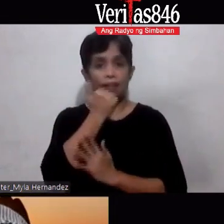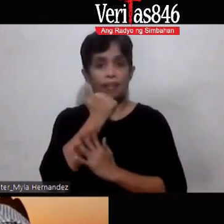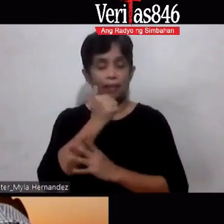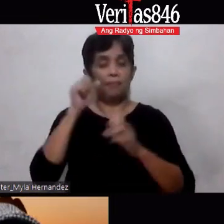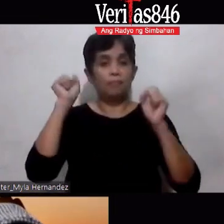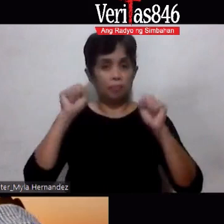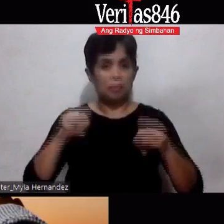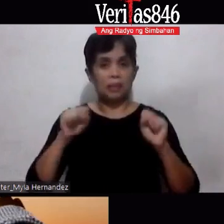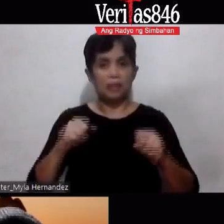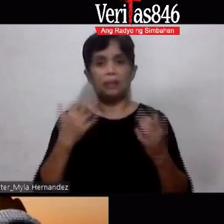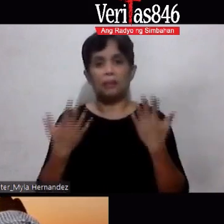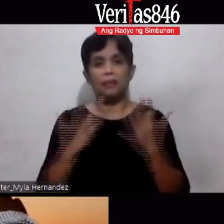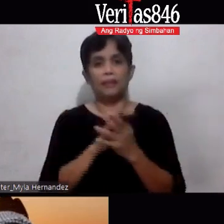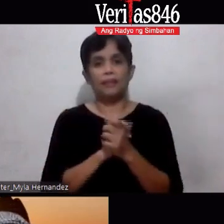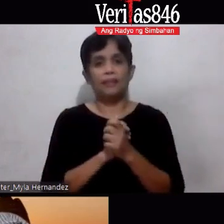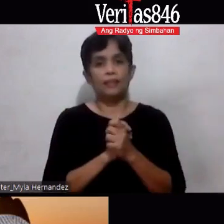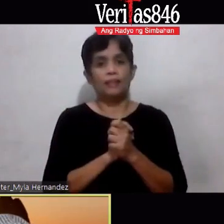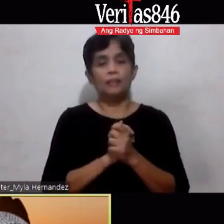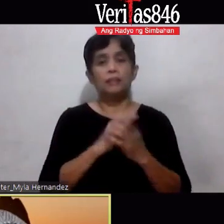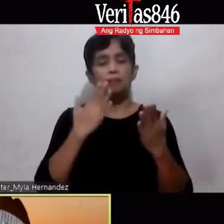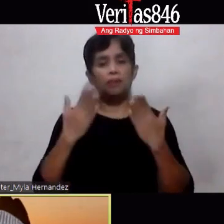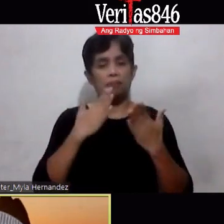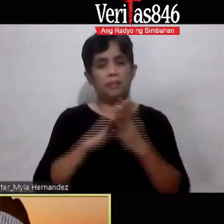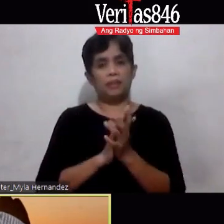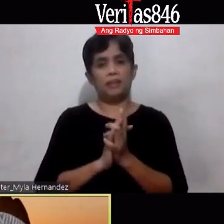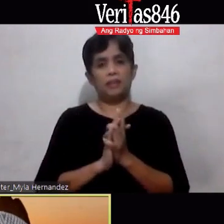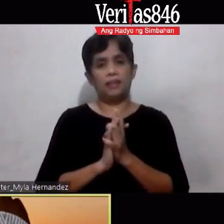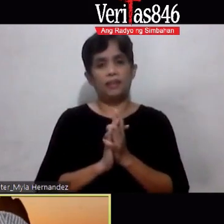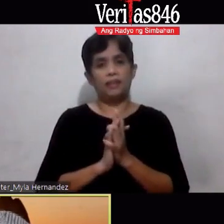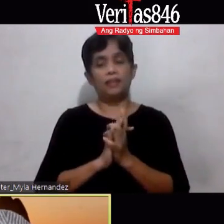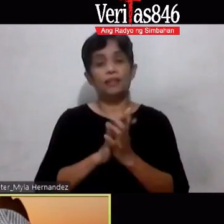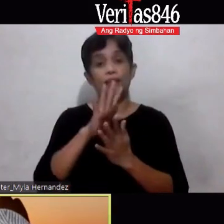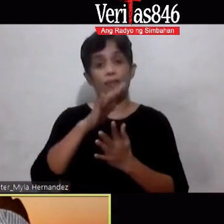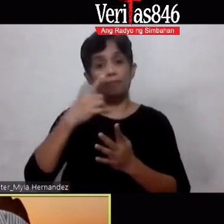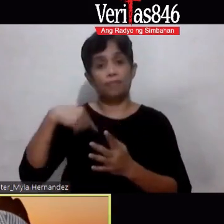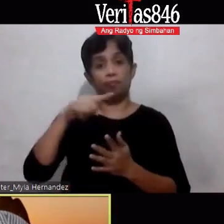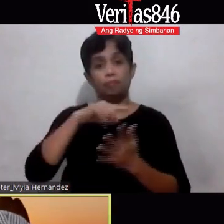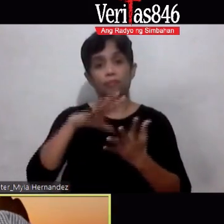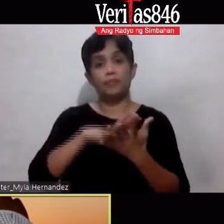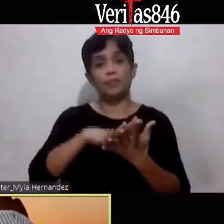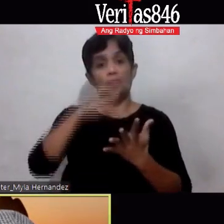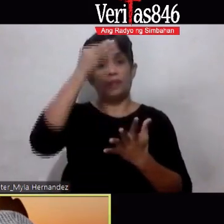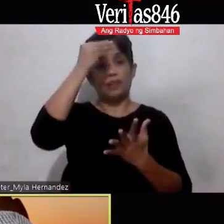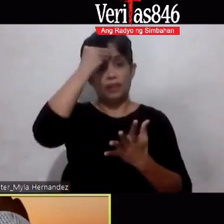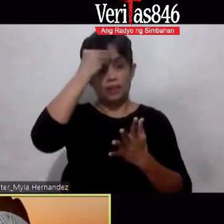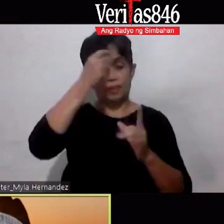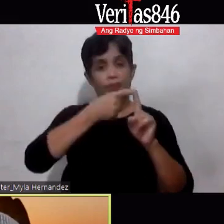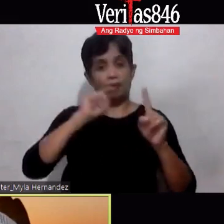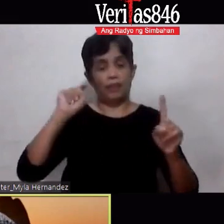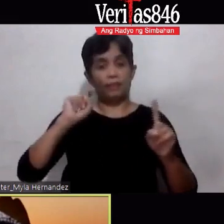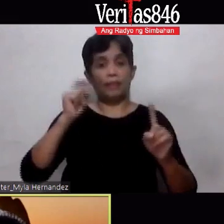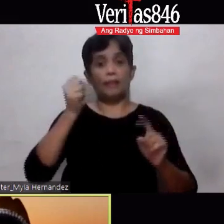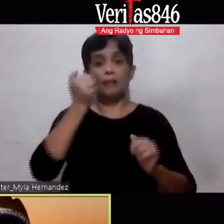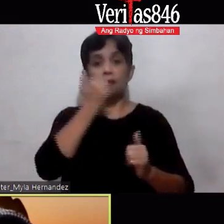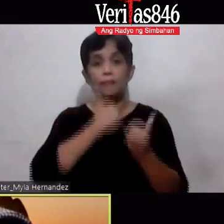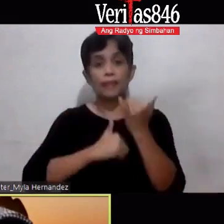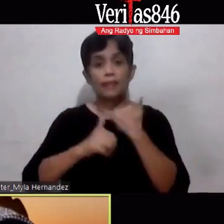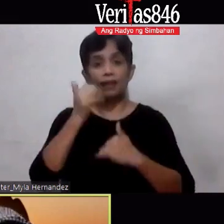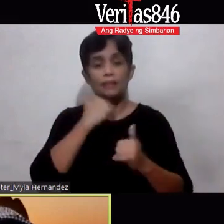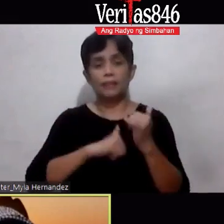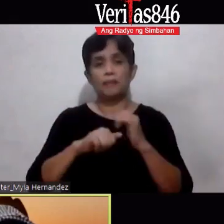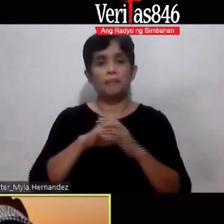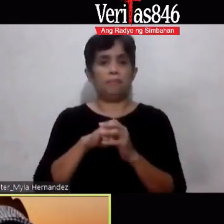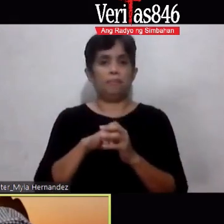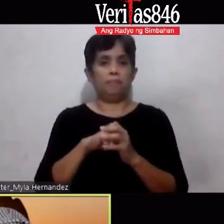Pwede Mas malamang kesa hindi Yung pong mga natutunan natin Ay galing sa ating mga mistakes Diba Although hindi